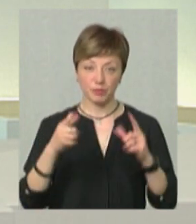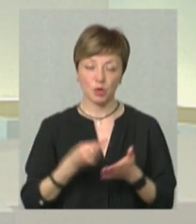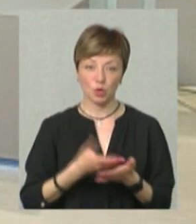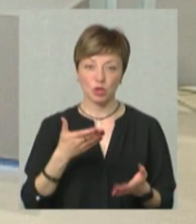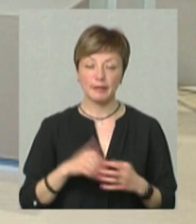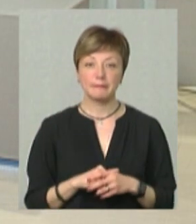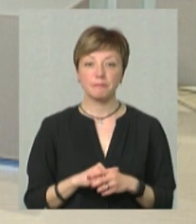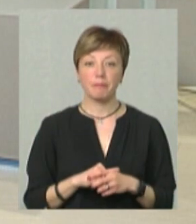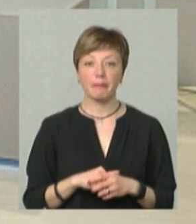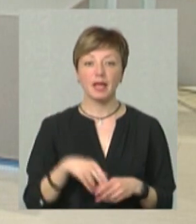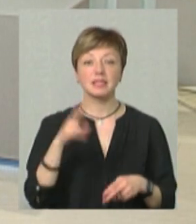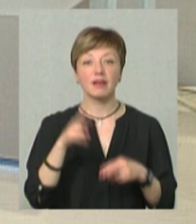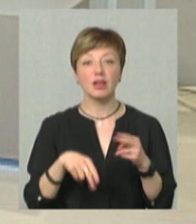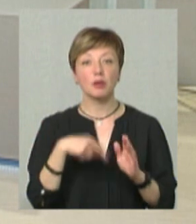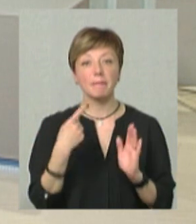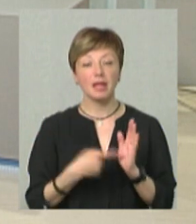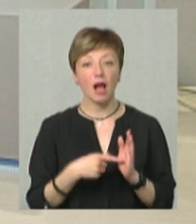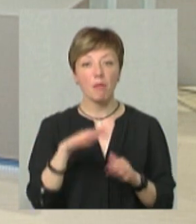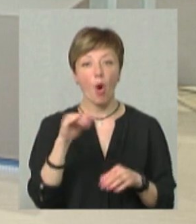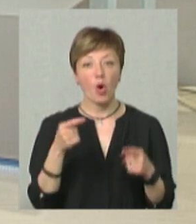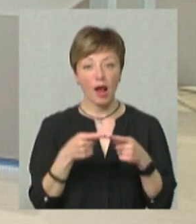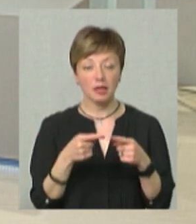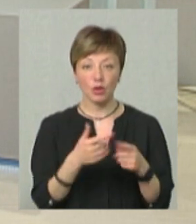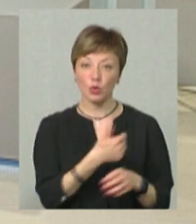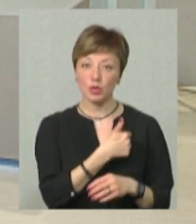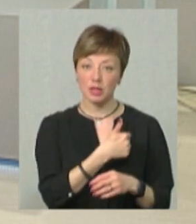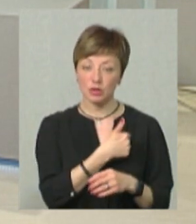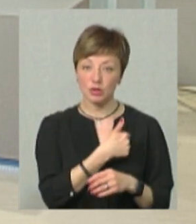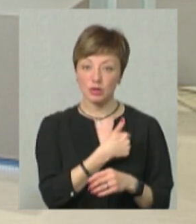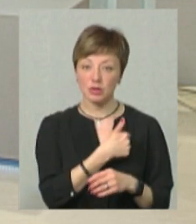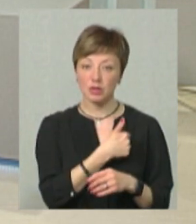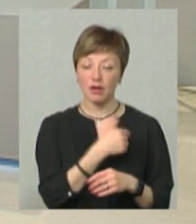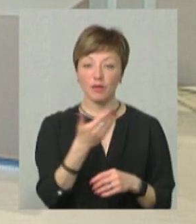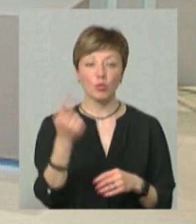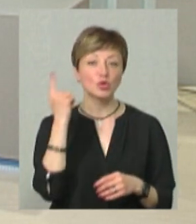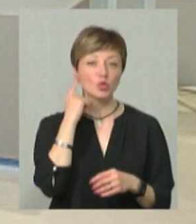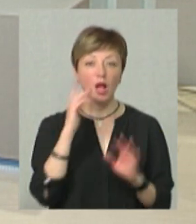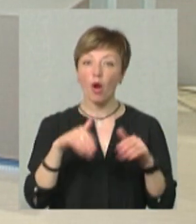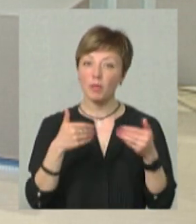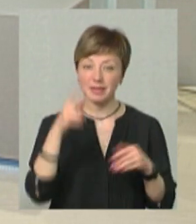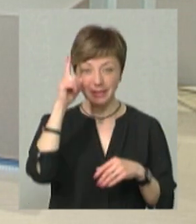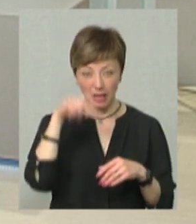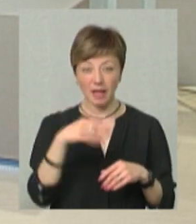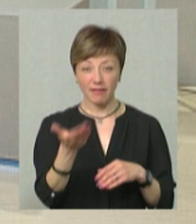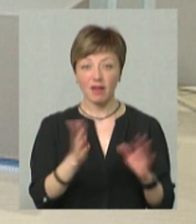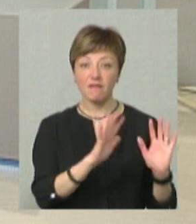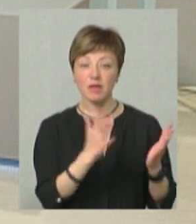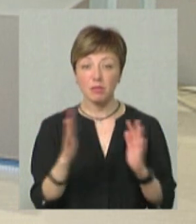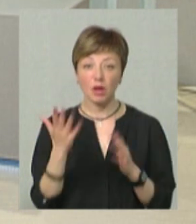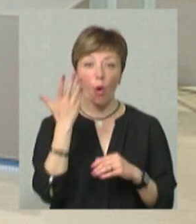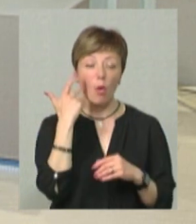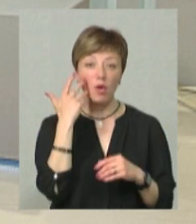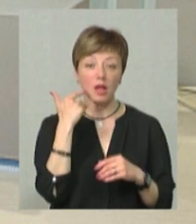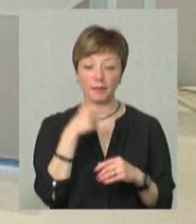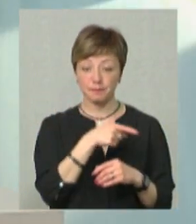І от завершуємо із питанням оренди. І хотілося від вас таку рекомендацію почути. Взагалі, чи вам відомі такі випадки, коли під